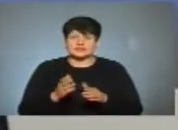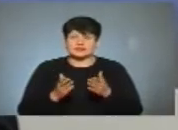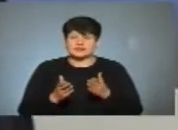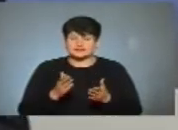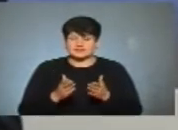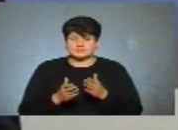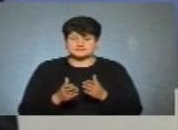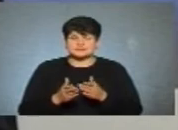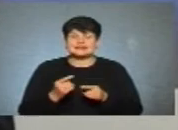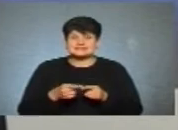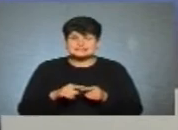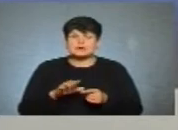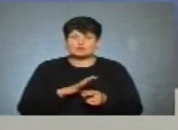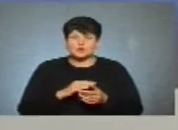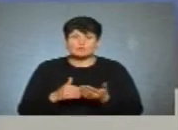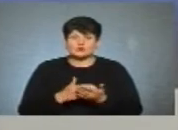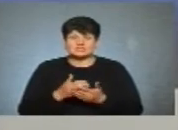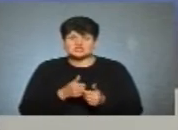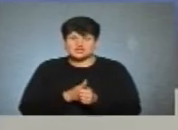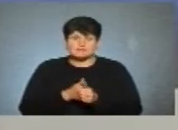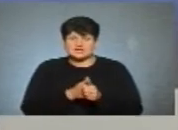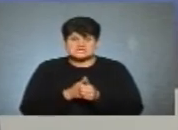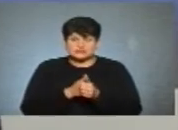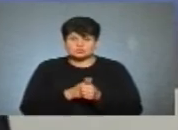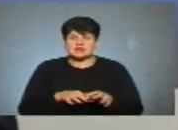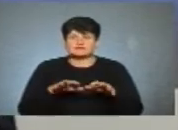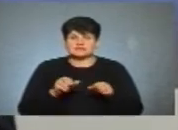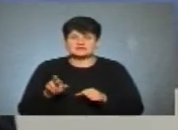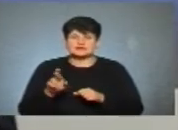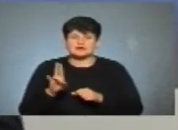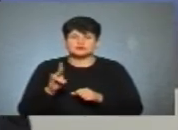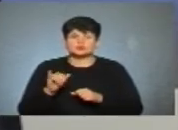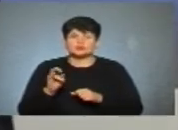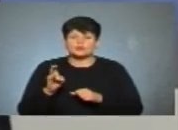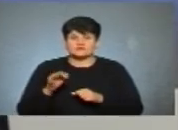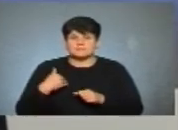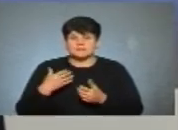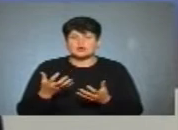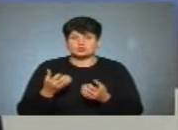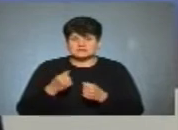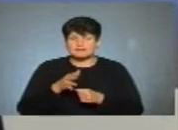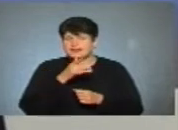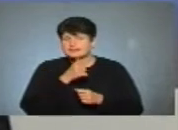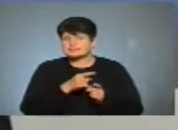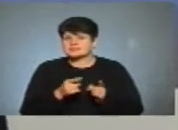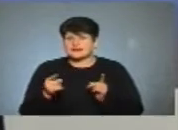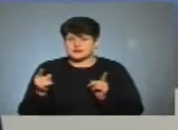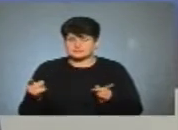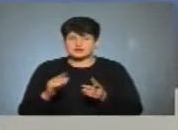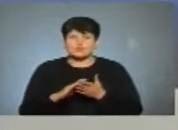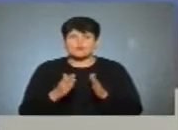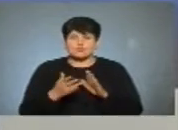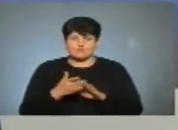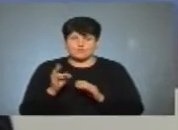це було політичне переслідування влади Януковича. Відповідно, ми отримали умовні